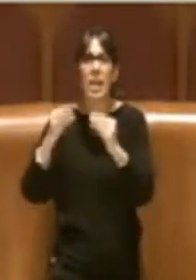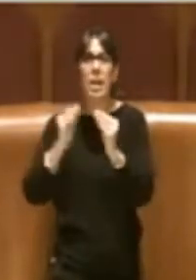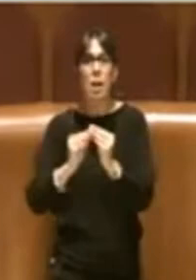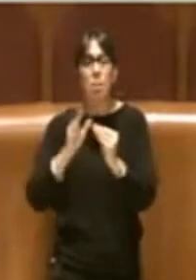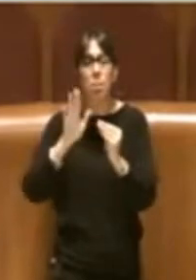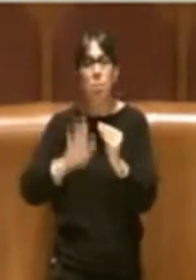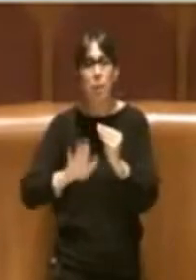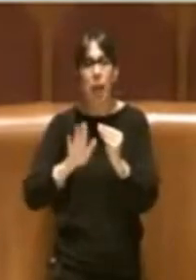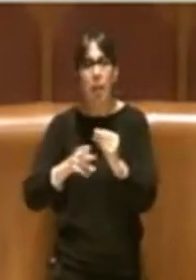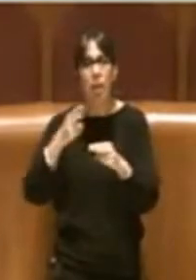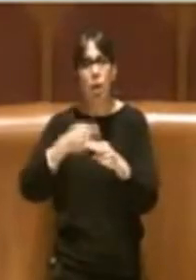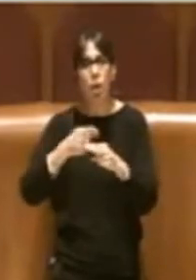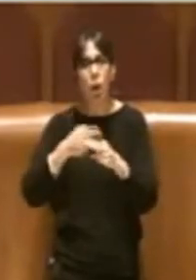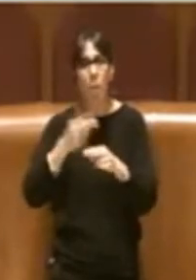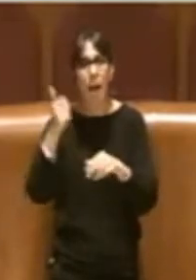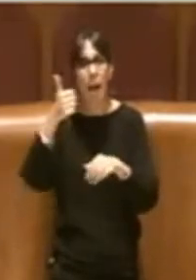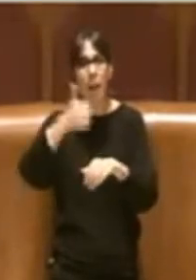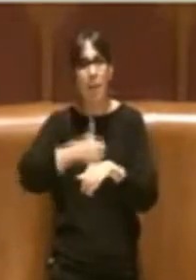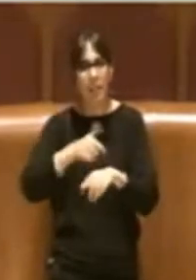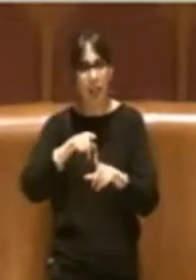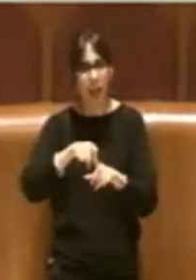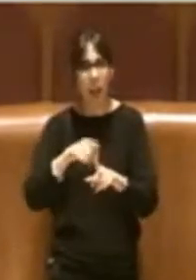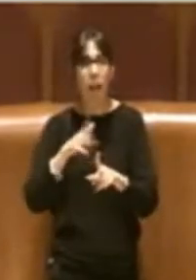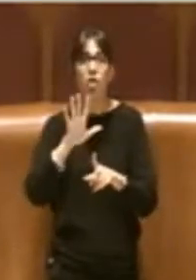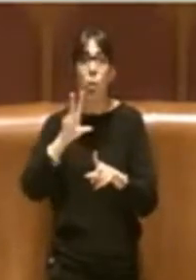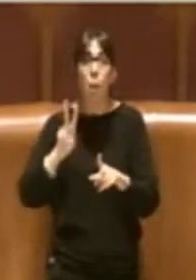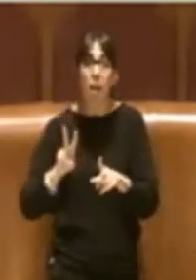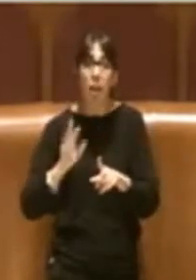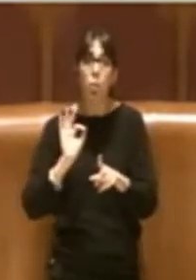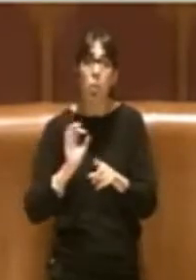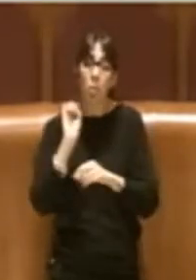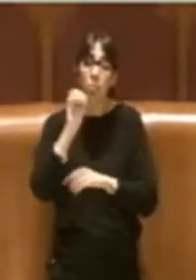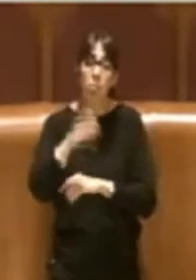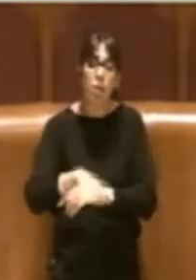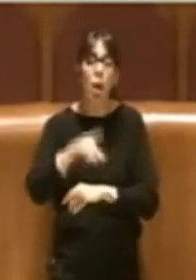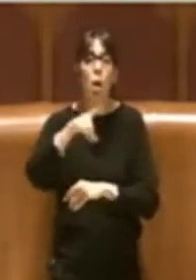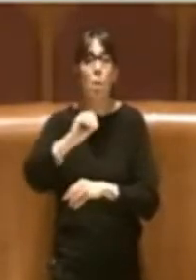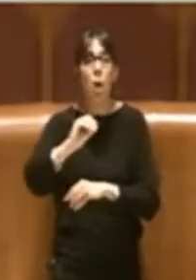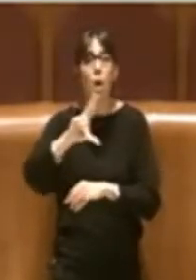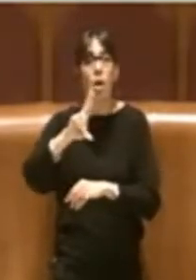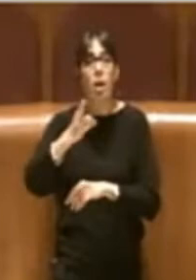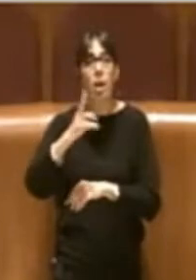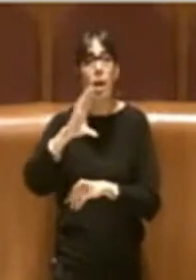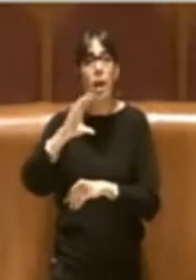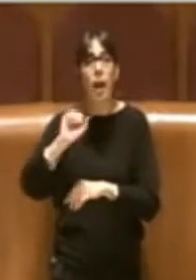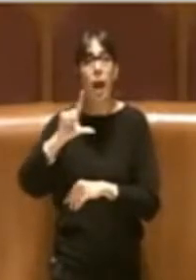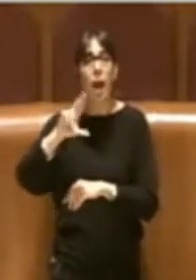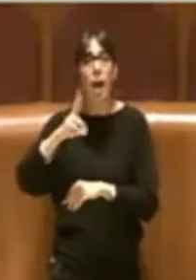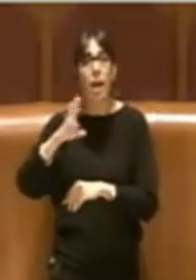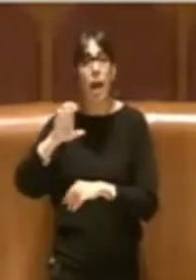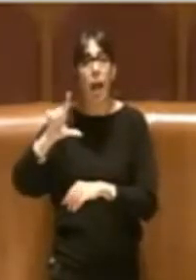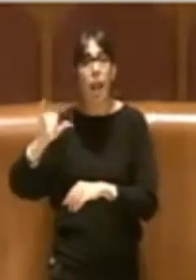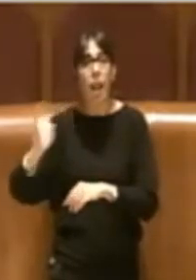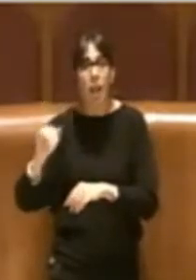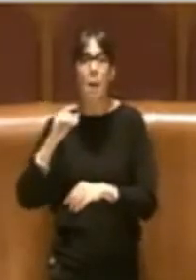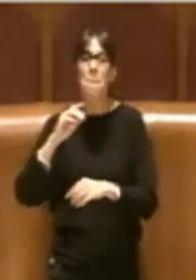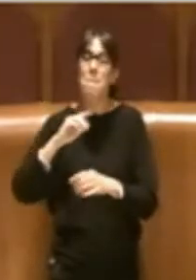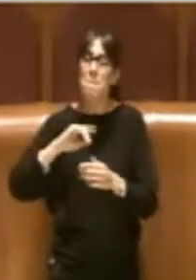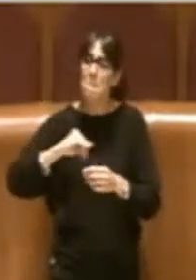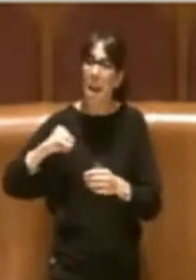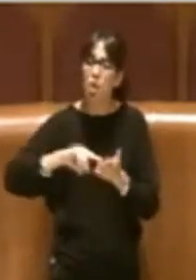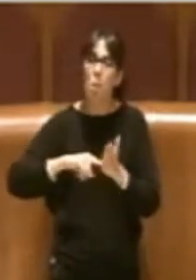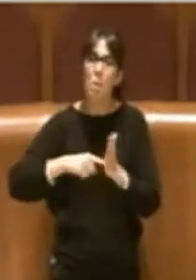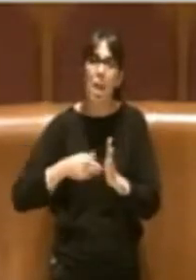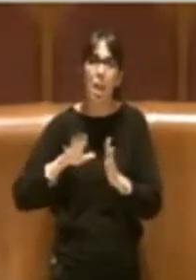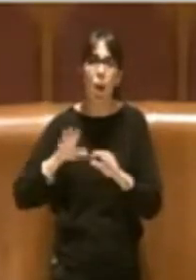Capitale. 52 vanno a Porcarelli con un impianto privato. Parliamo di mezzo milione di rifiuti. Non è una cosa da poco. Per